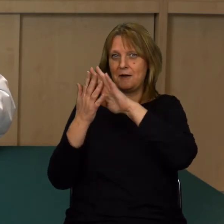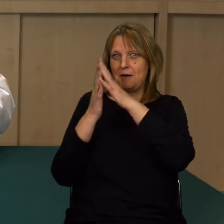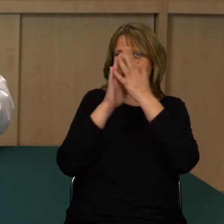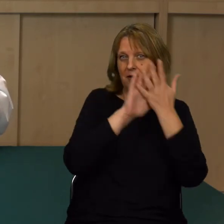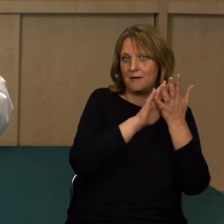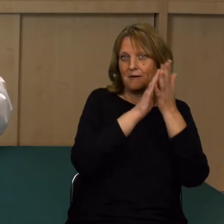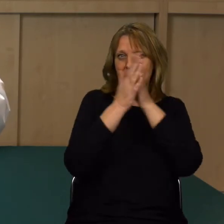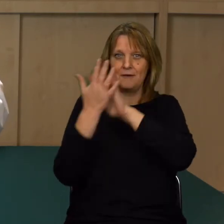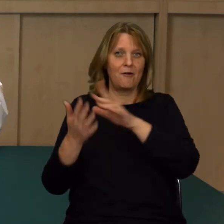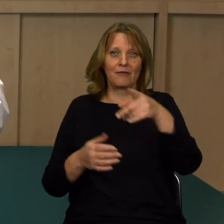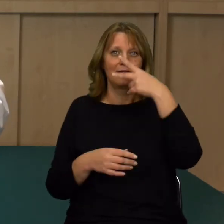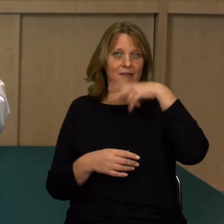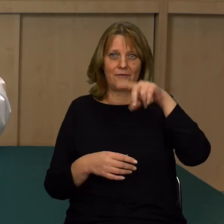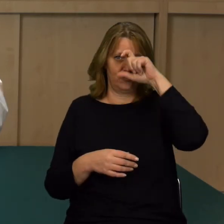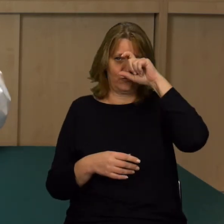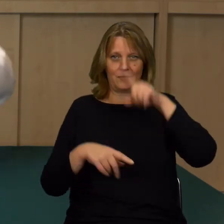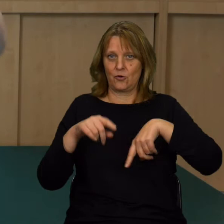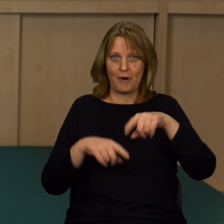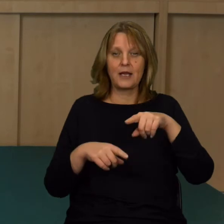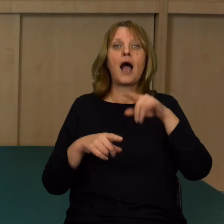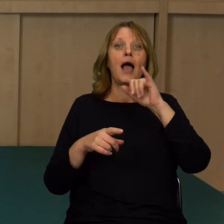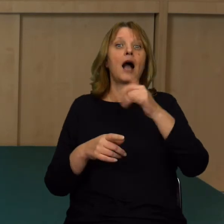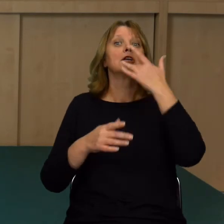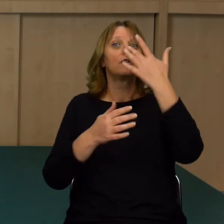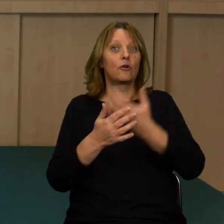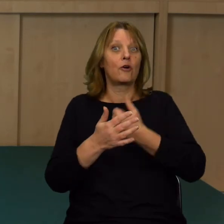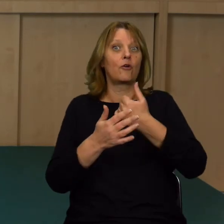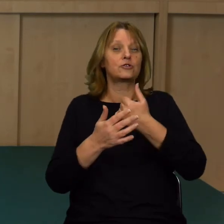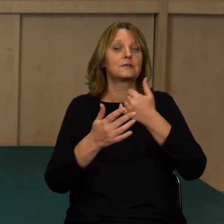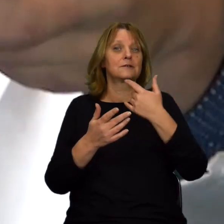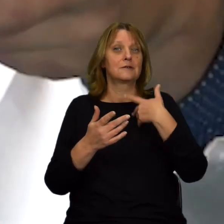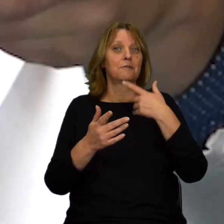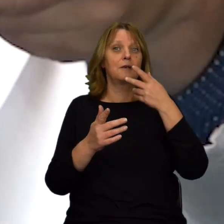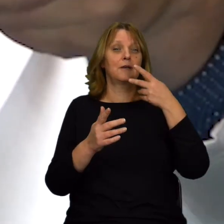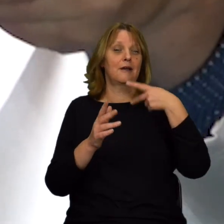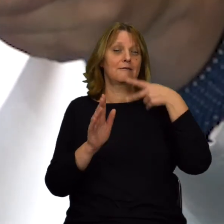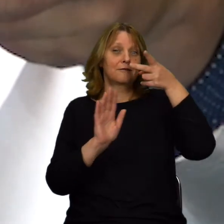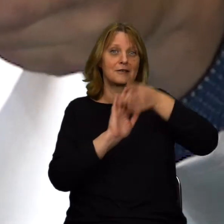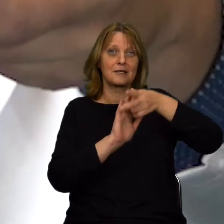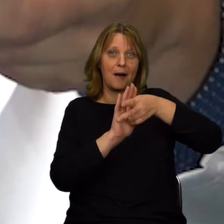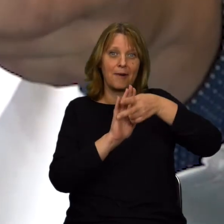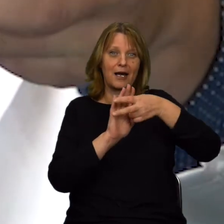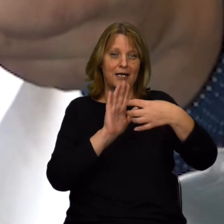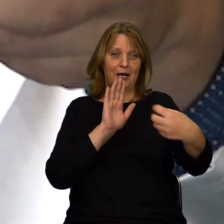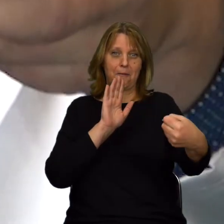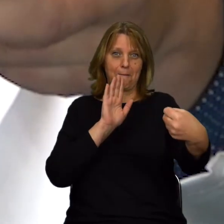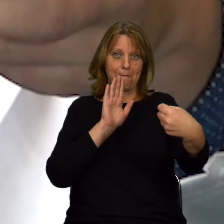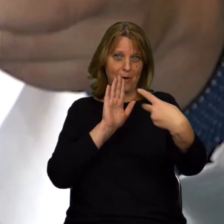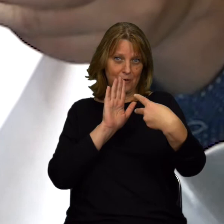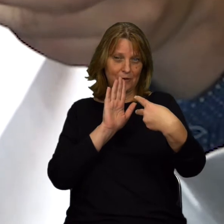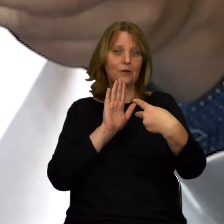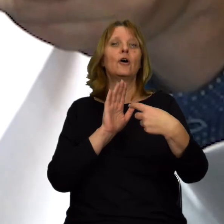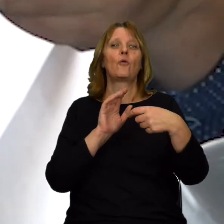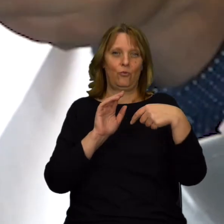Tylko świeci światłem niewidocznym dla człowieka. W momencie, w którym użyjemy właśnie jakiegoś matrycy,